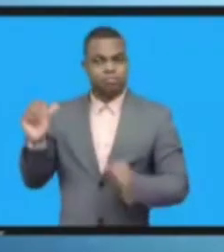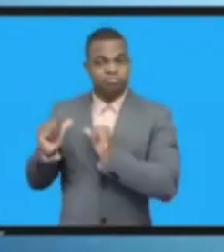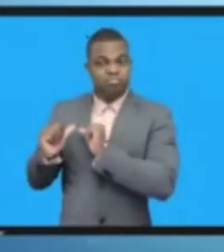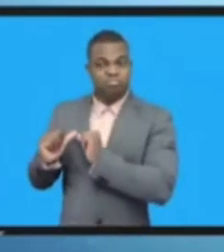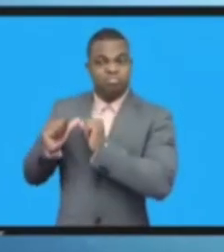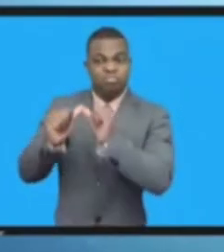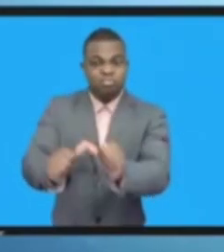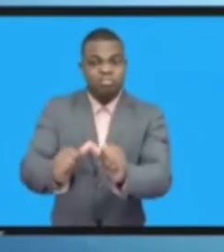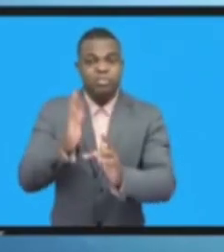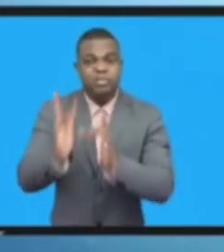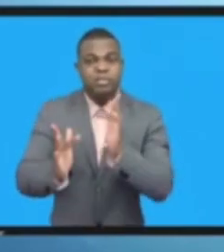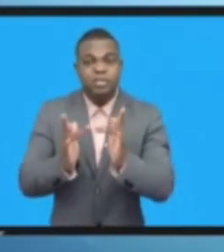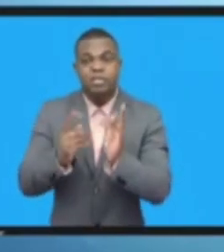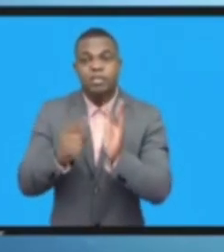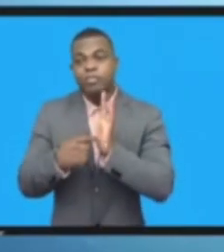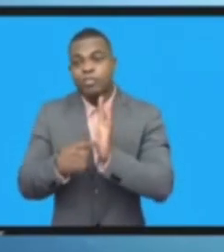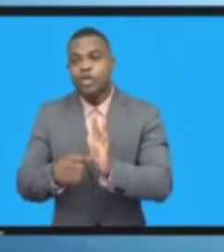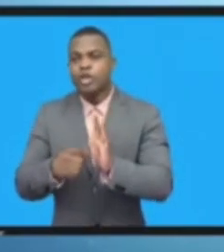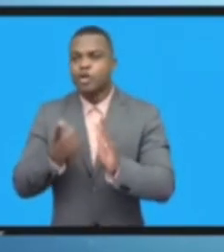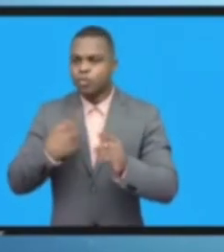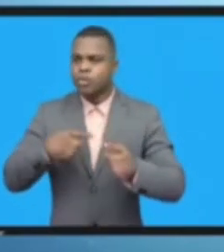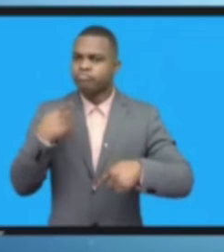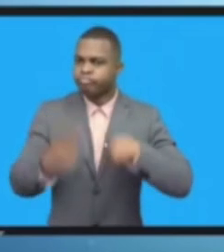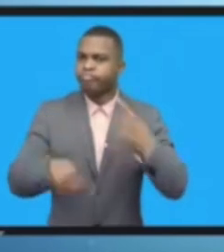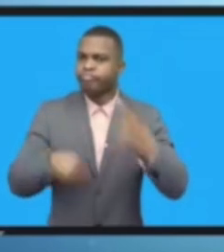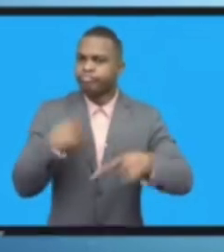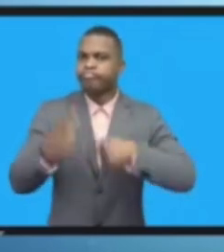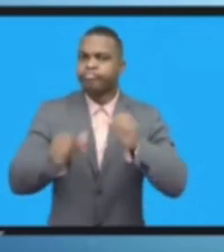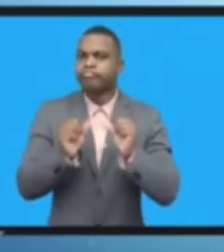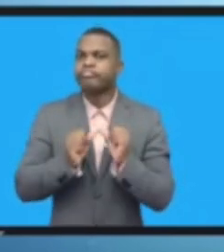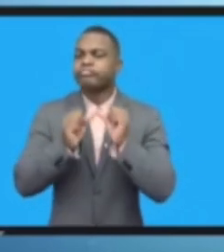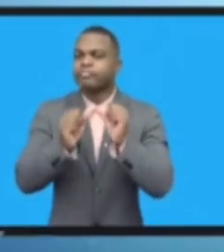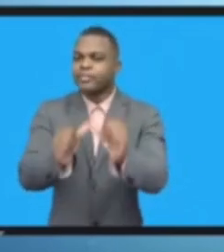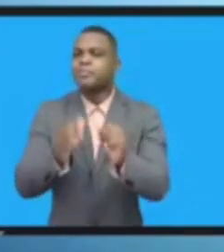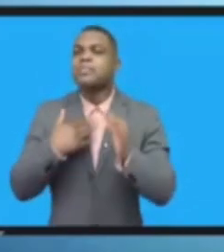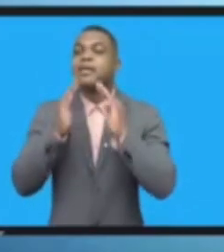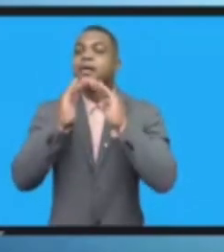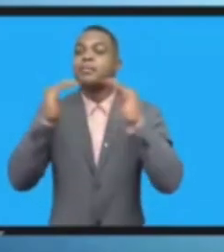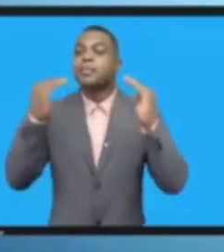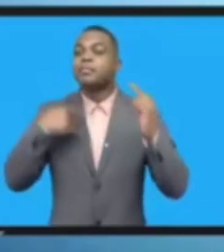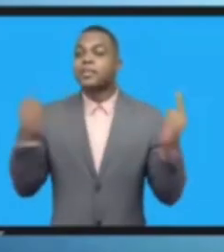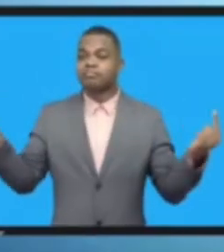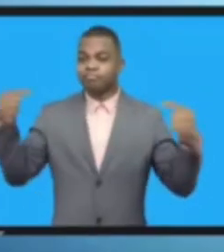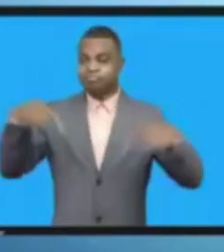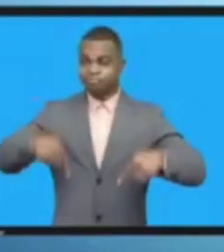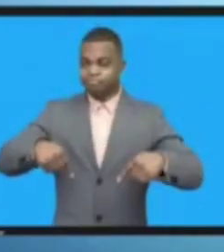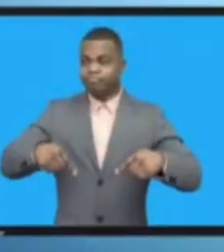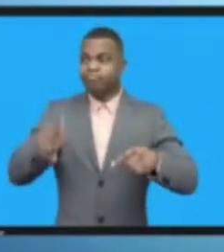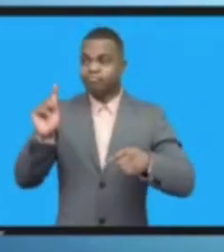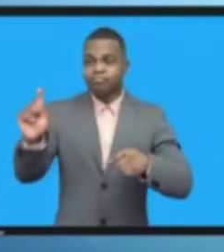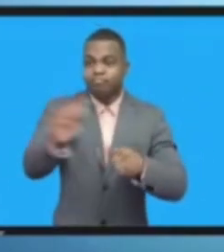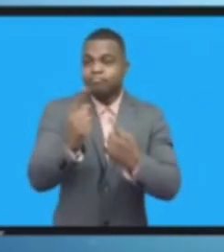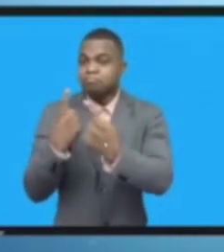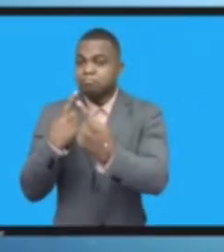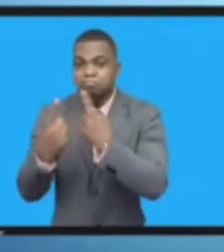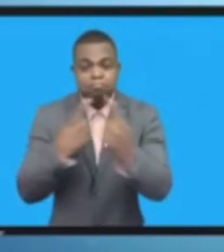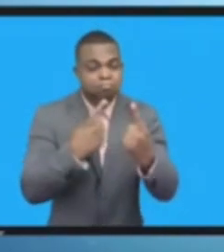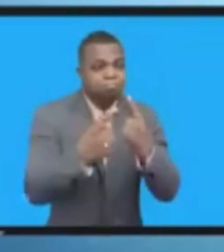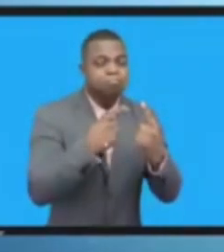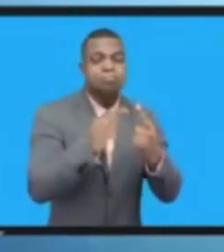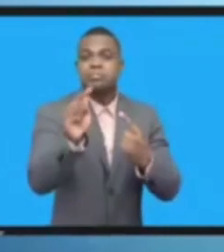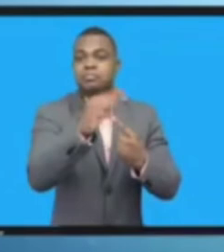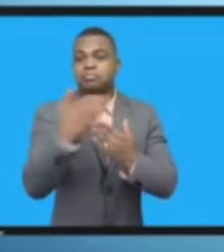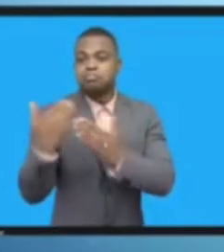لذلك أنا سعيد بهذه المناقشة ولم ننتهي بعد تعتقدون أنكم تتصولون على